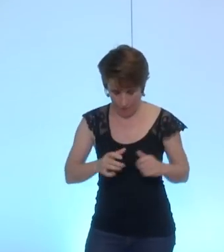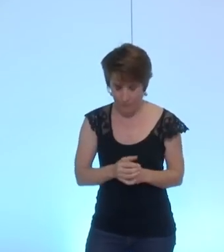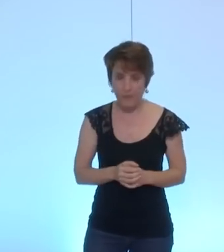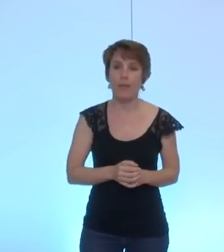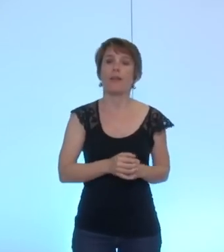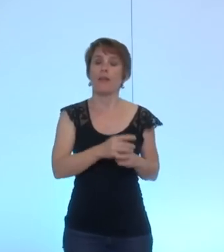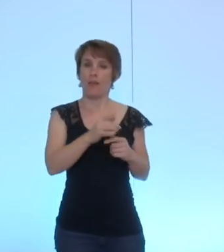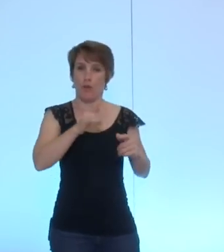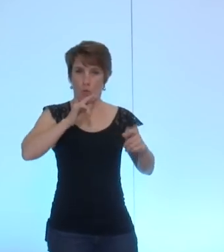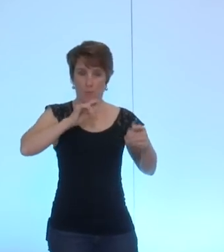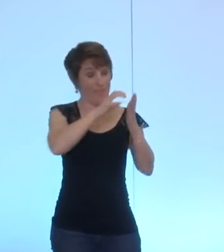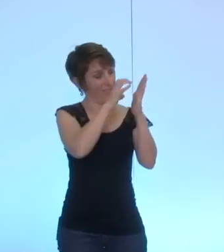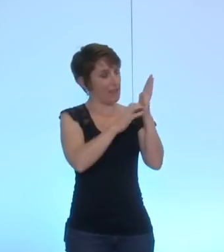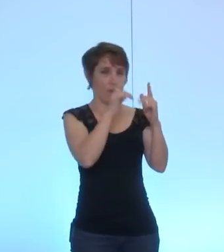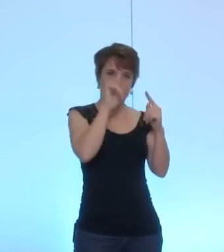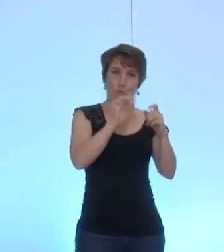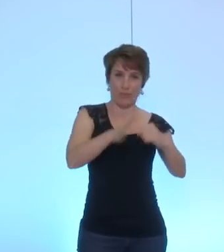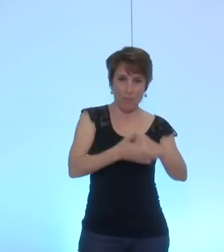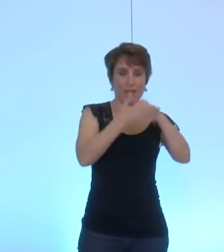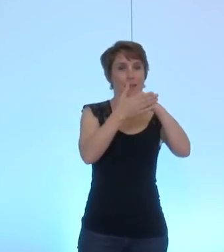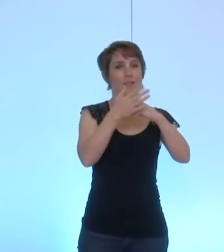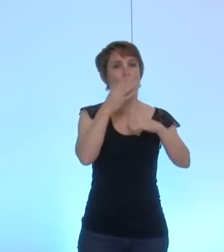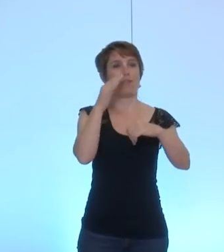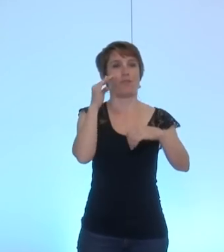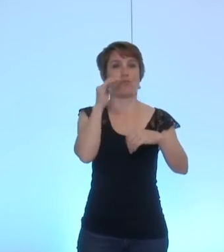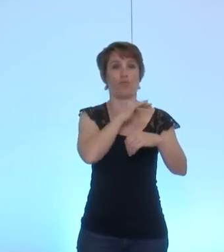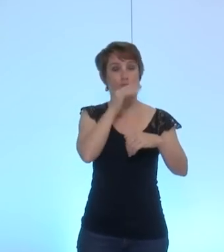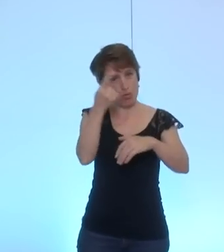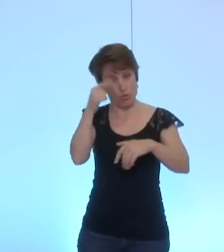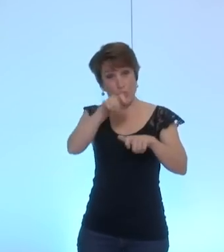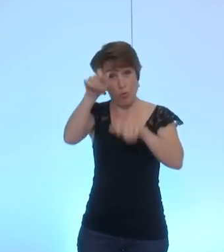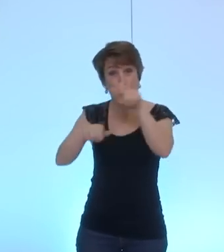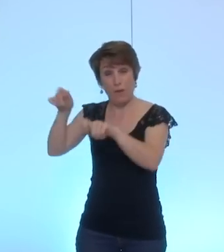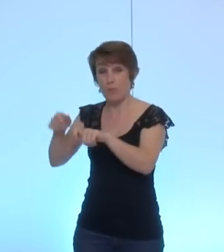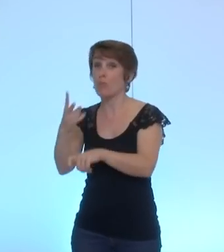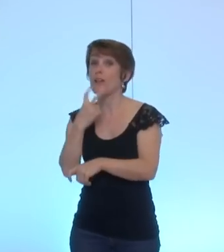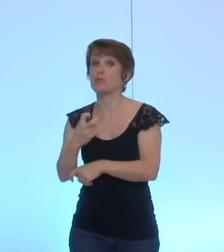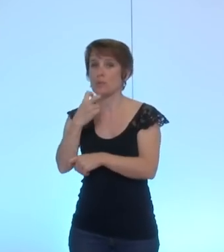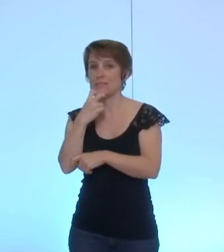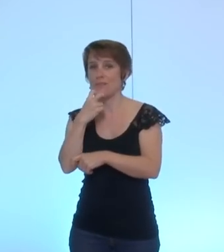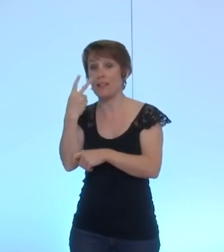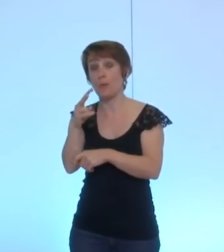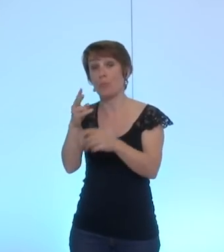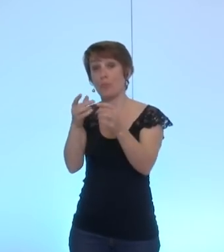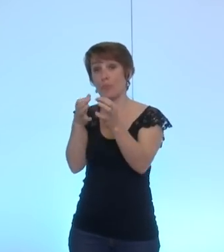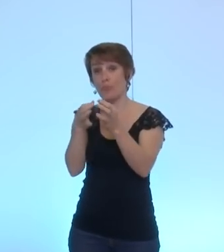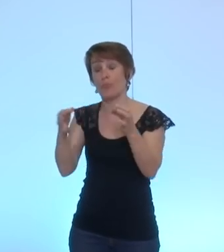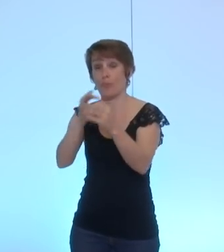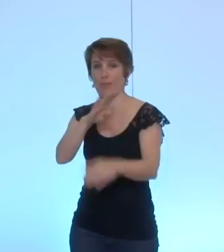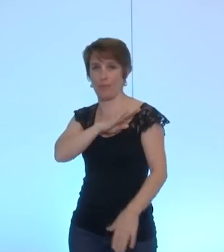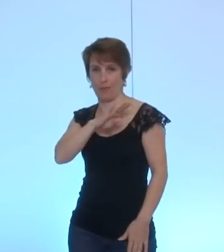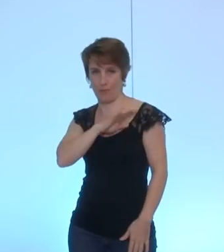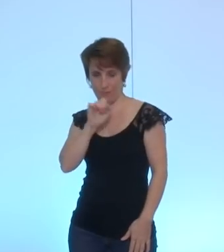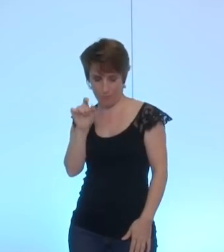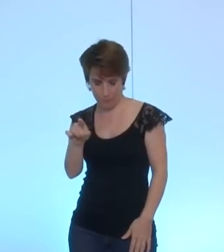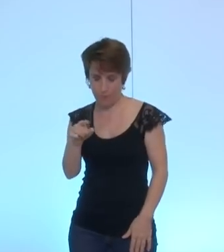sur l'aide humanitaire d'urgence aux populations civiles palestiniennes de Gaza il m'a apparu essentiel d'apporter des éléments